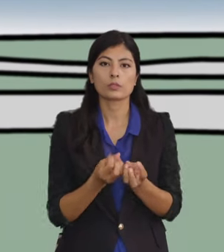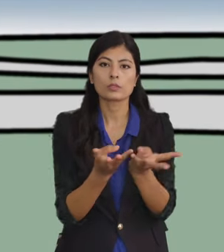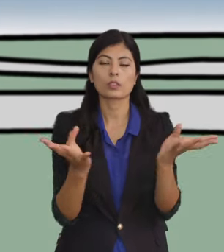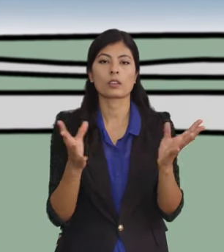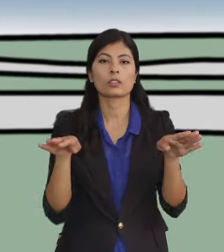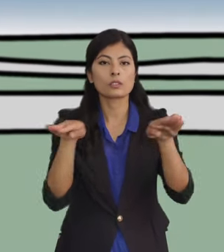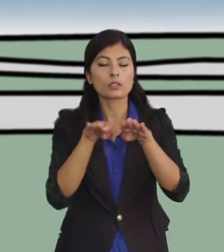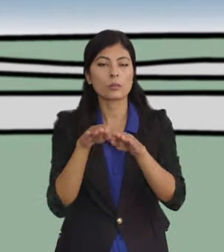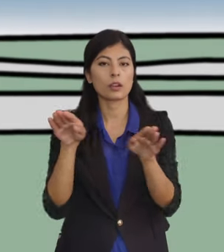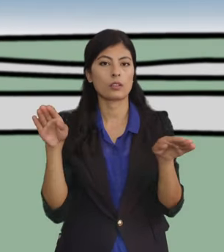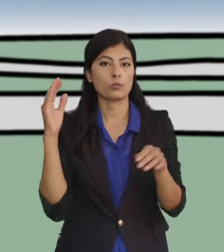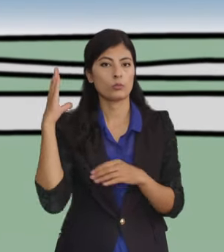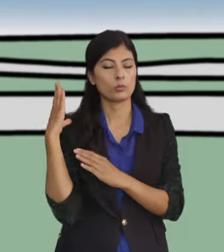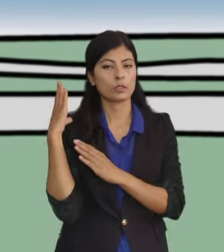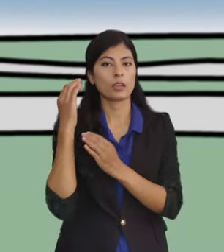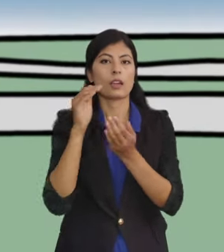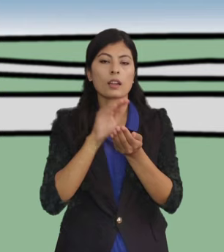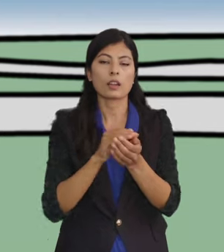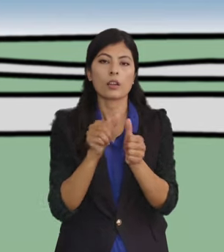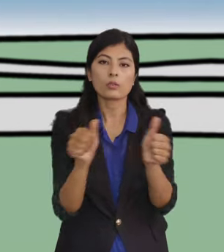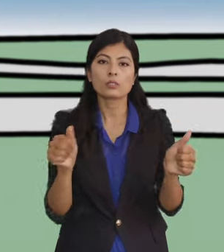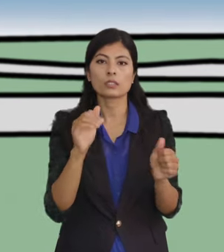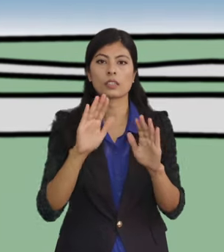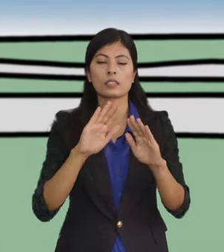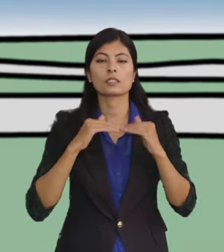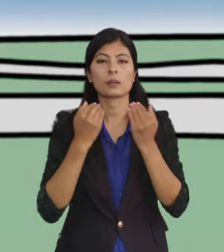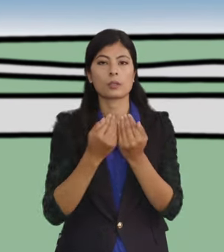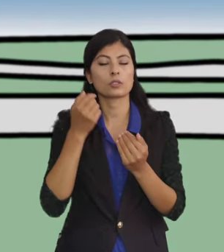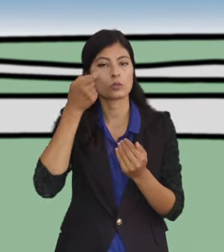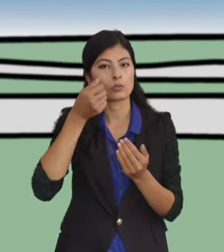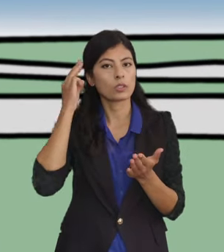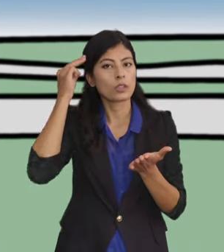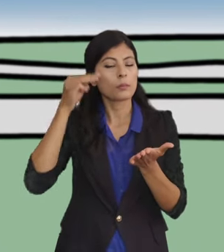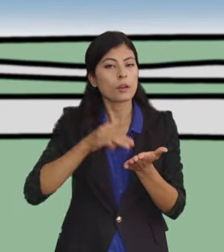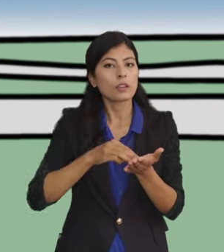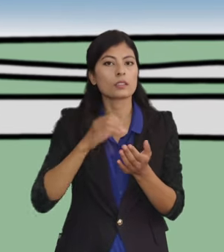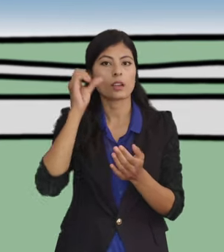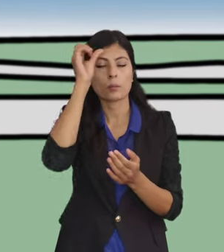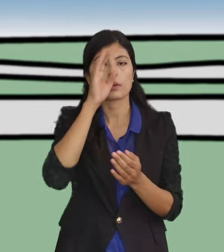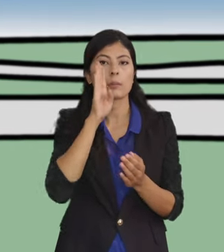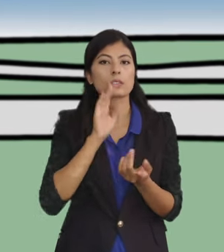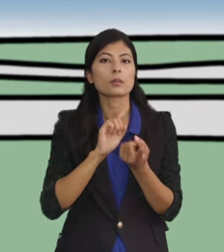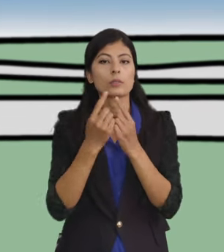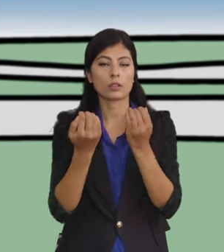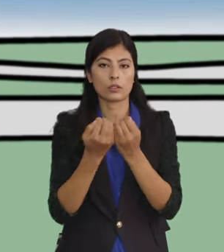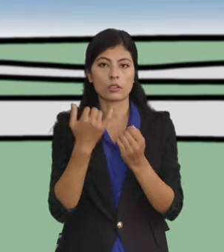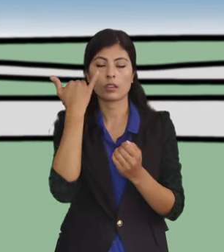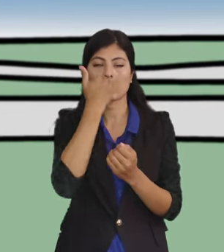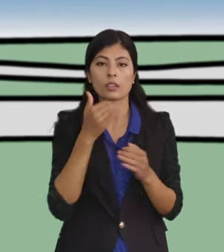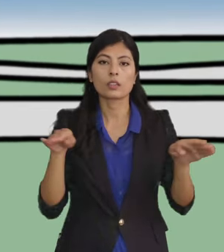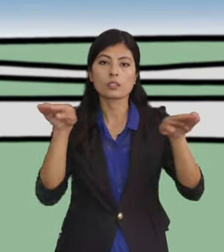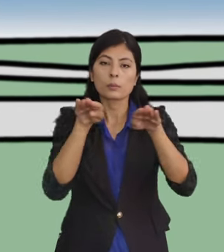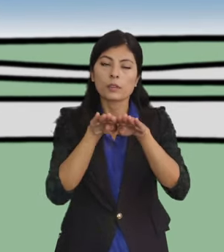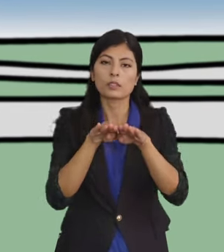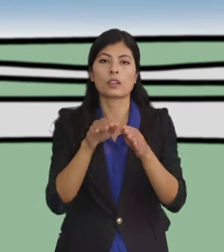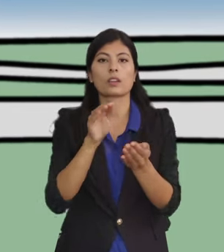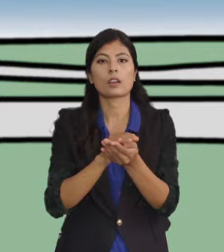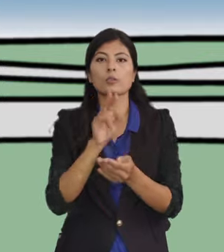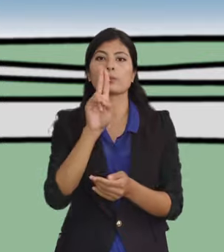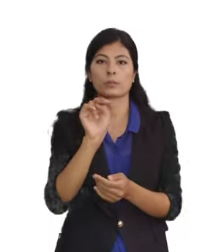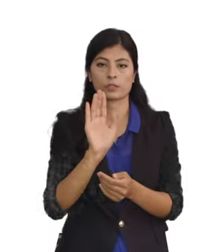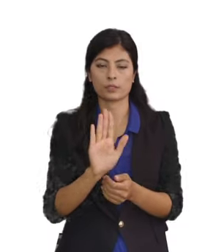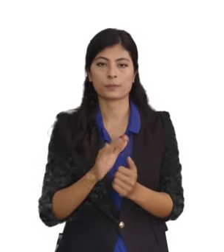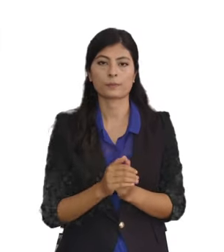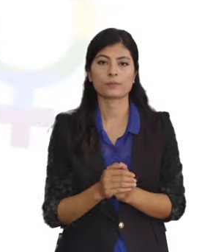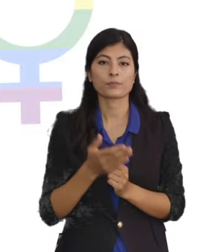भुमिका रहनी गरी सामाजिक मुल्य मान्यता र परिवाशा लाई परिवर्दा गरी लएंगिक समान अता कायम गर्णू पर्दा छा